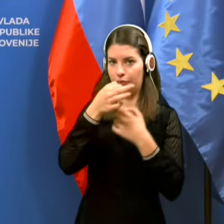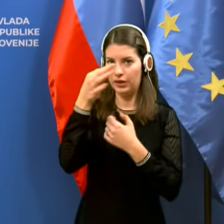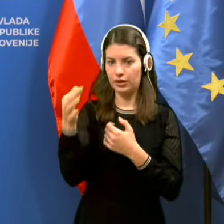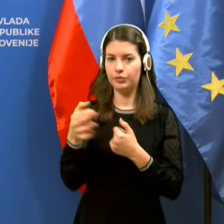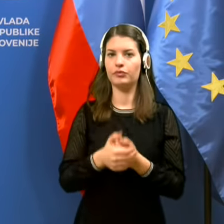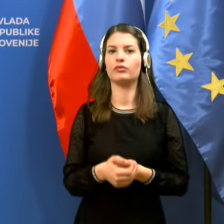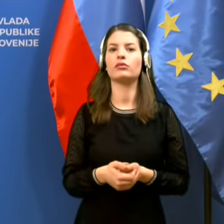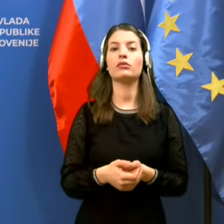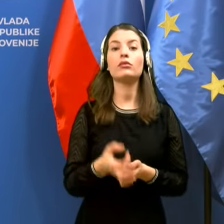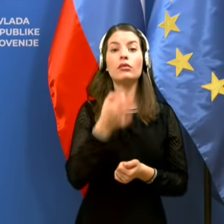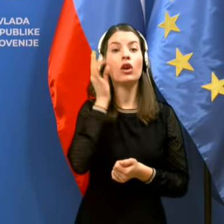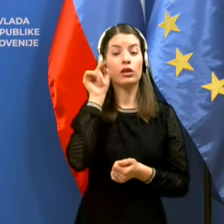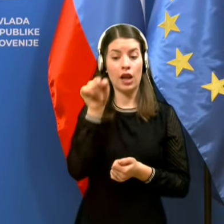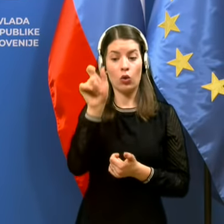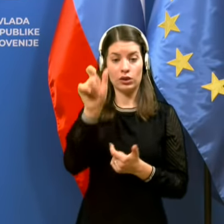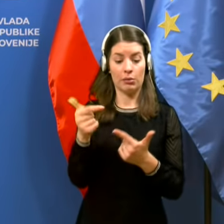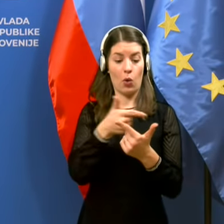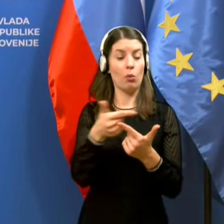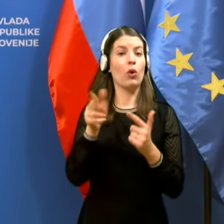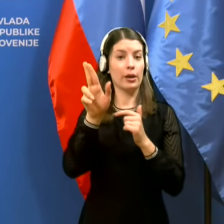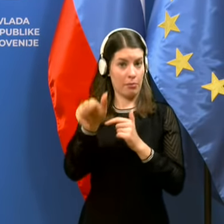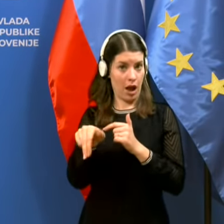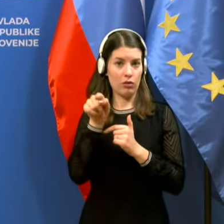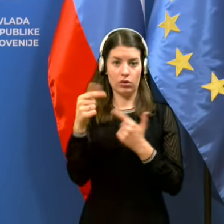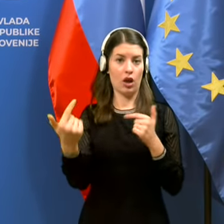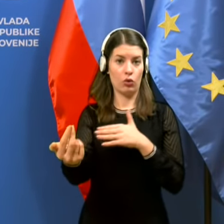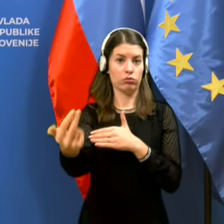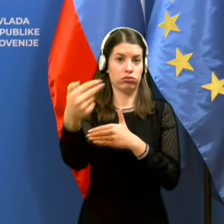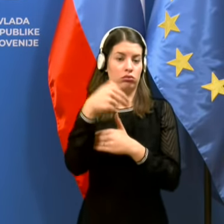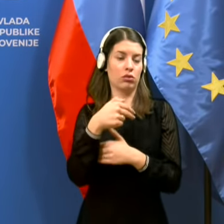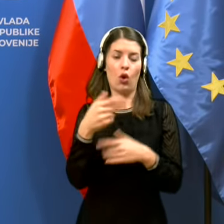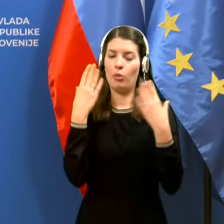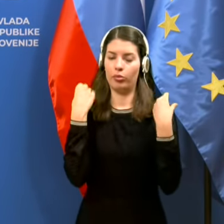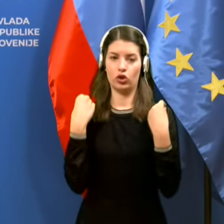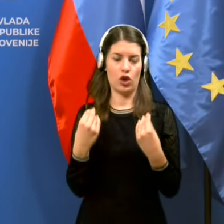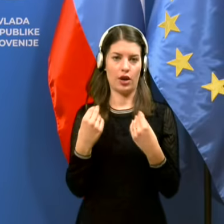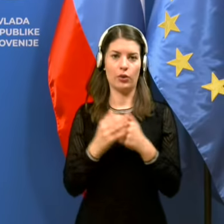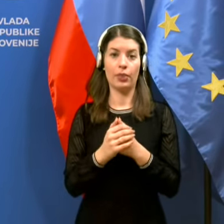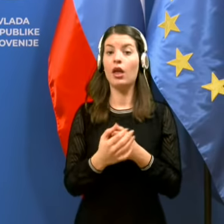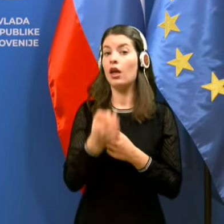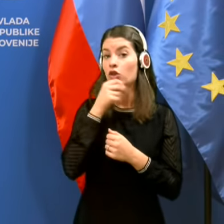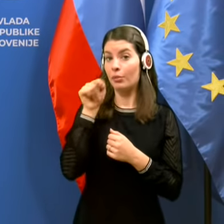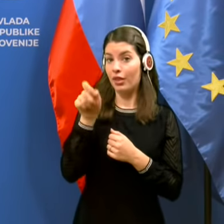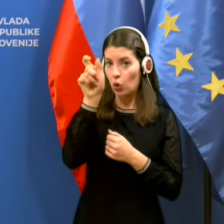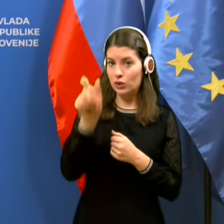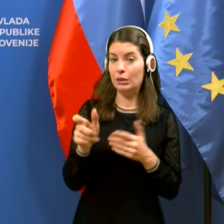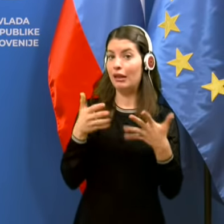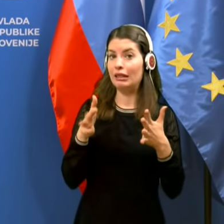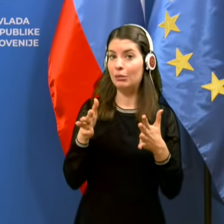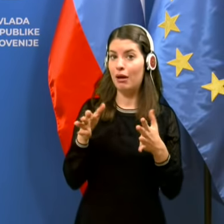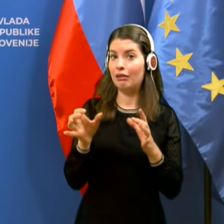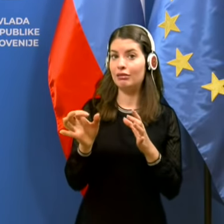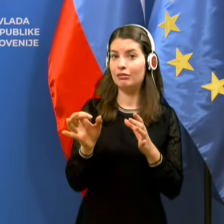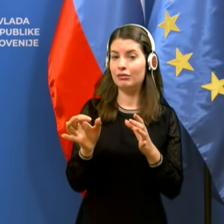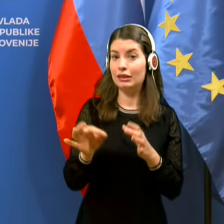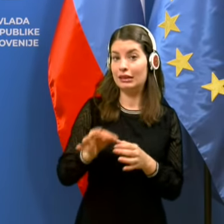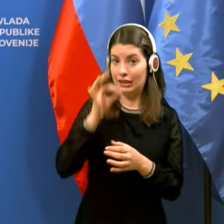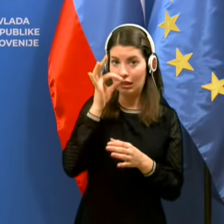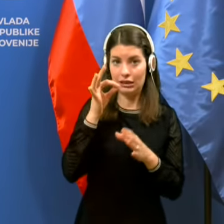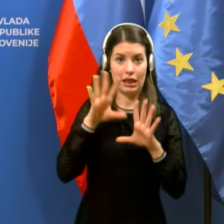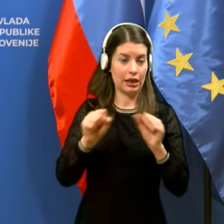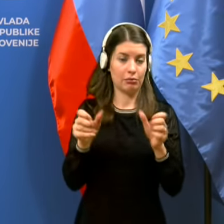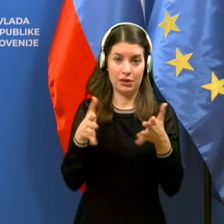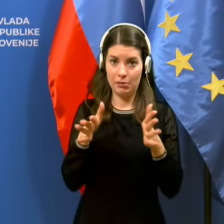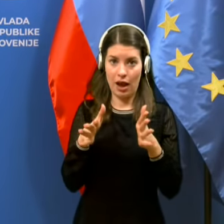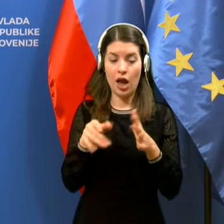to oseba imela, bo seveda vstopala tako, kot vstopa danes. Če oseba recimo takšnega testa ne bo imela, pa potem